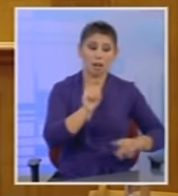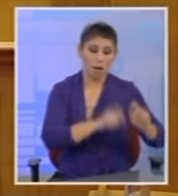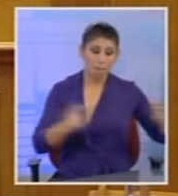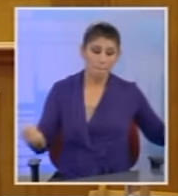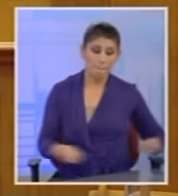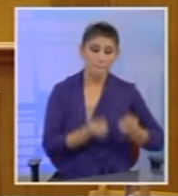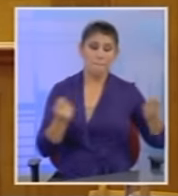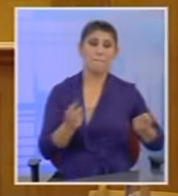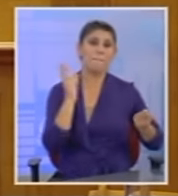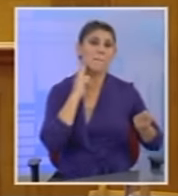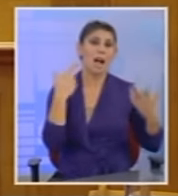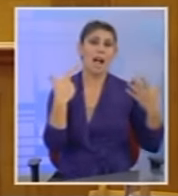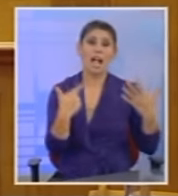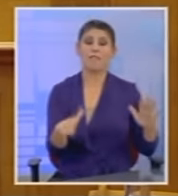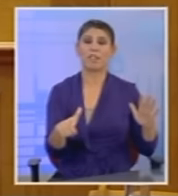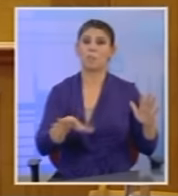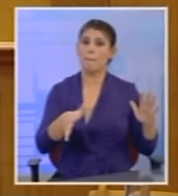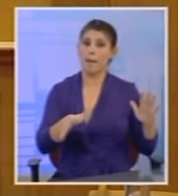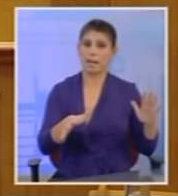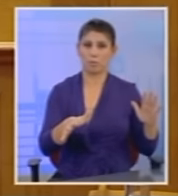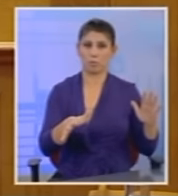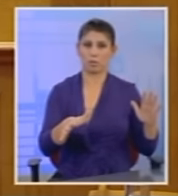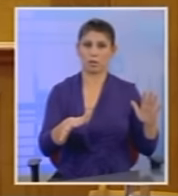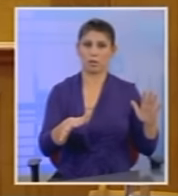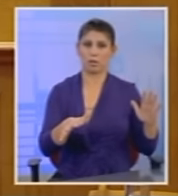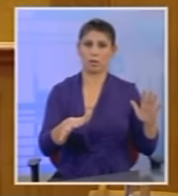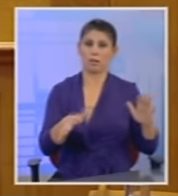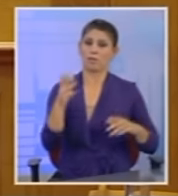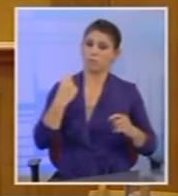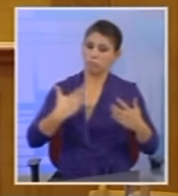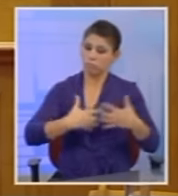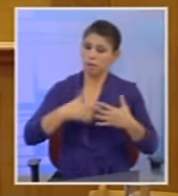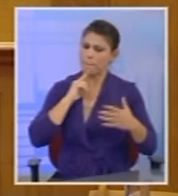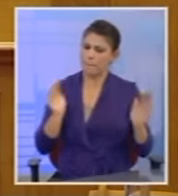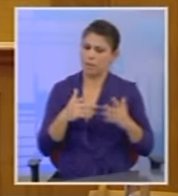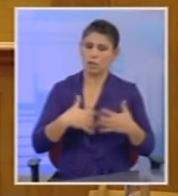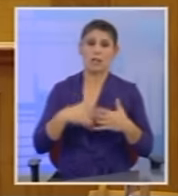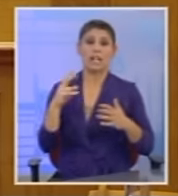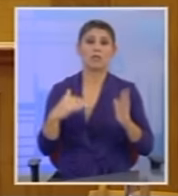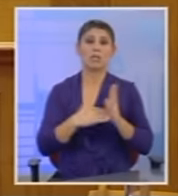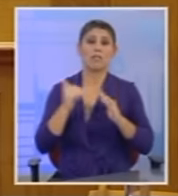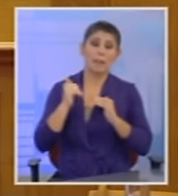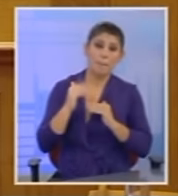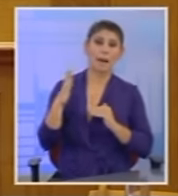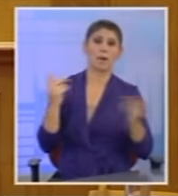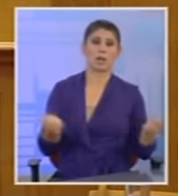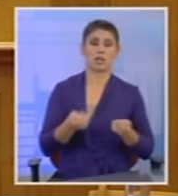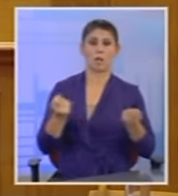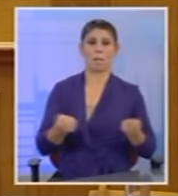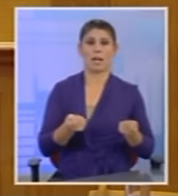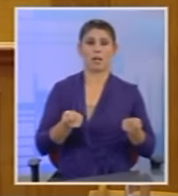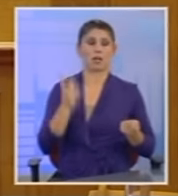των 700 περίπου εινοποιείων των 20.000 και πλέον εργαζομένων στα